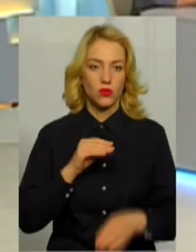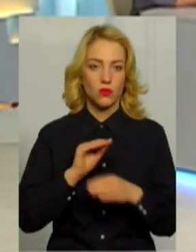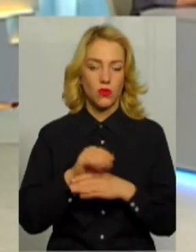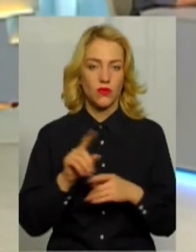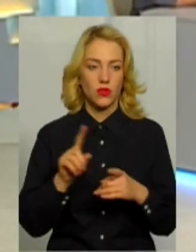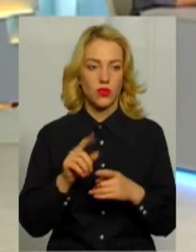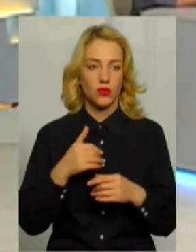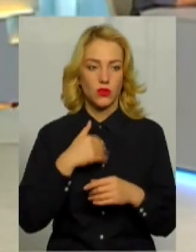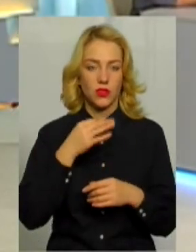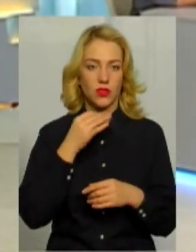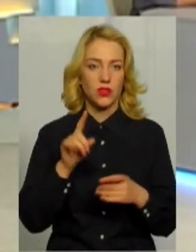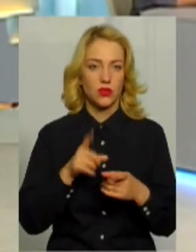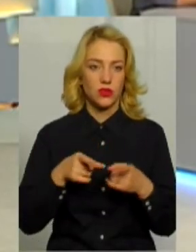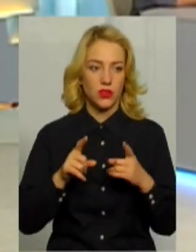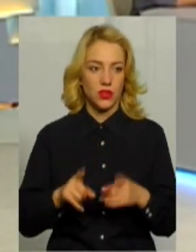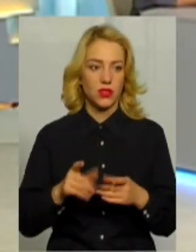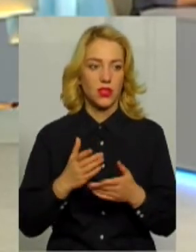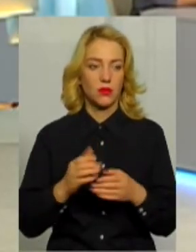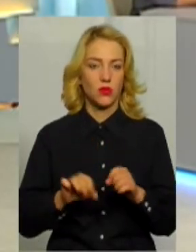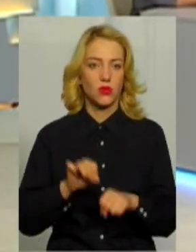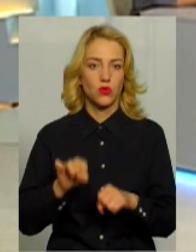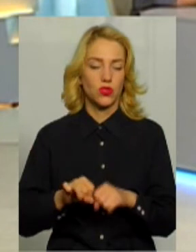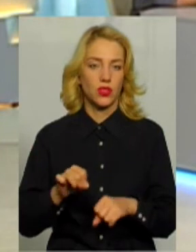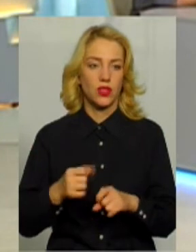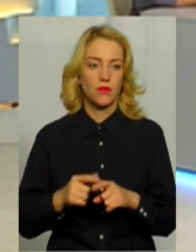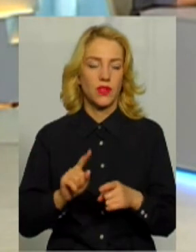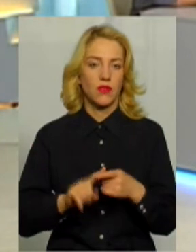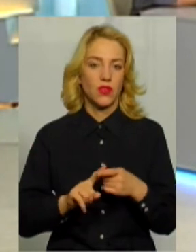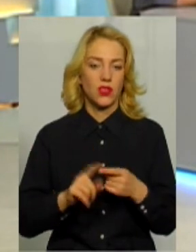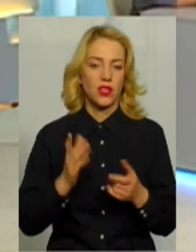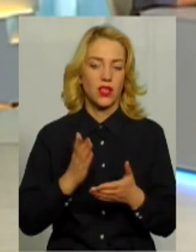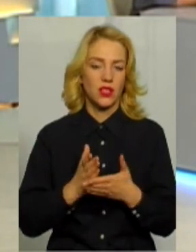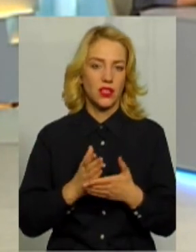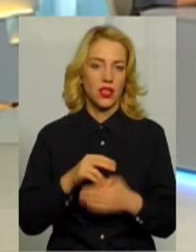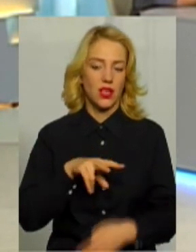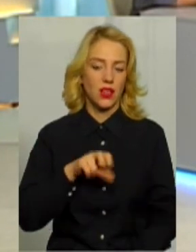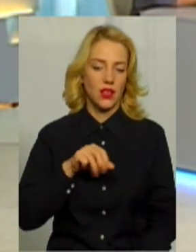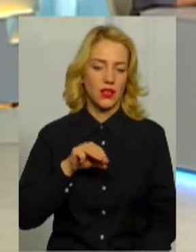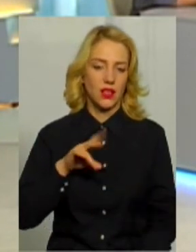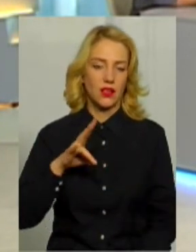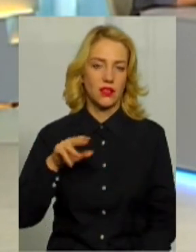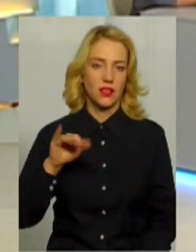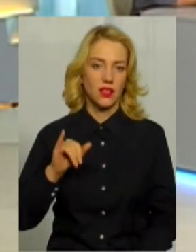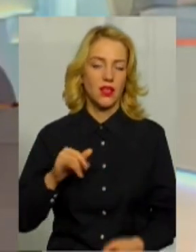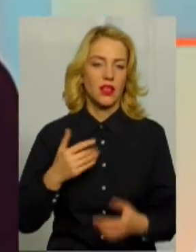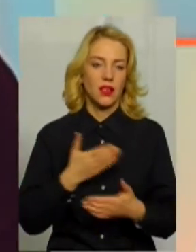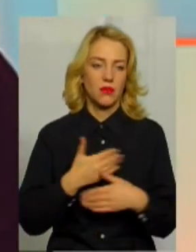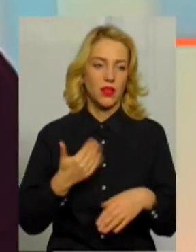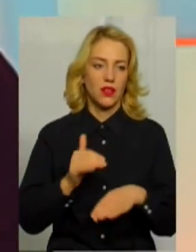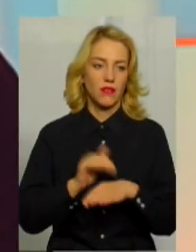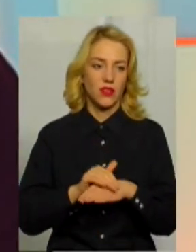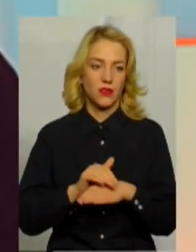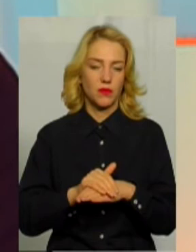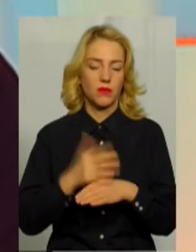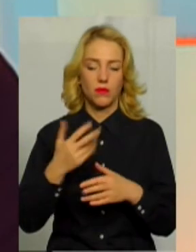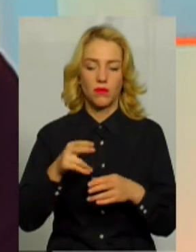сказати, що дійсно такі порушення, вони є латентними, і ми їх фіксуємо практично вже по